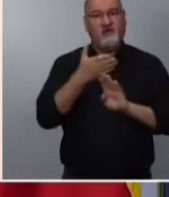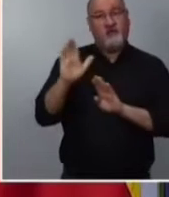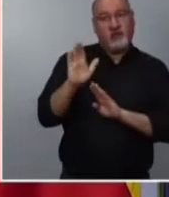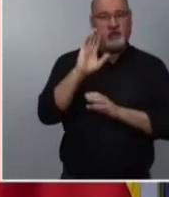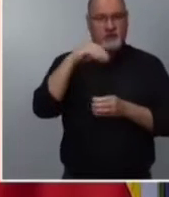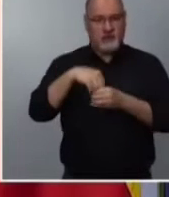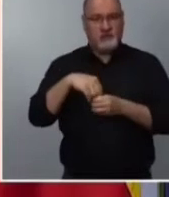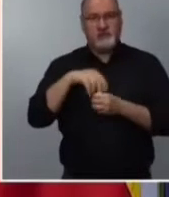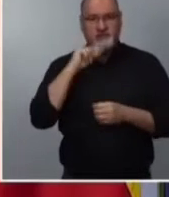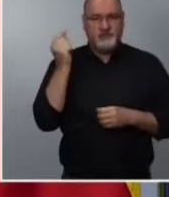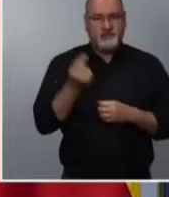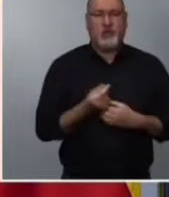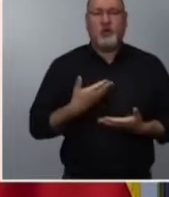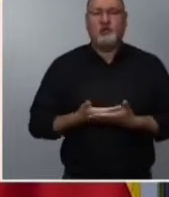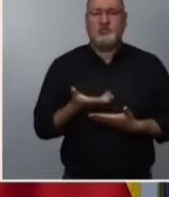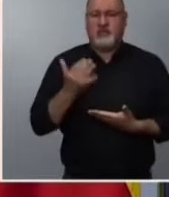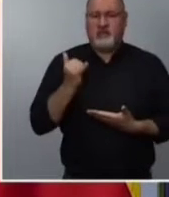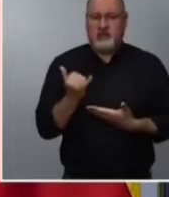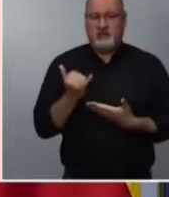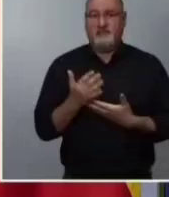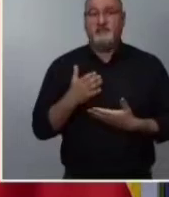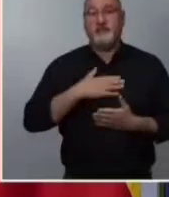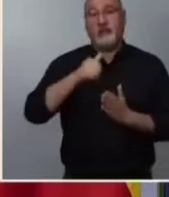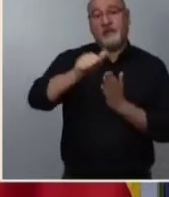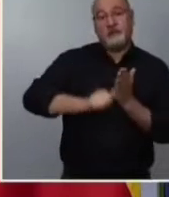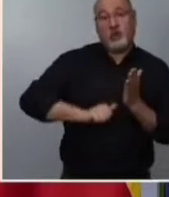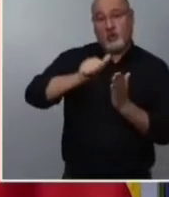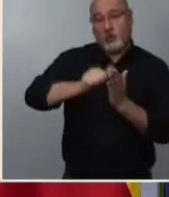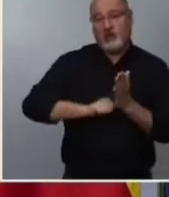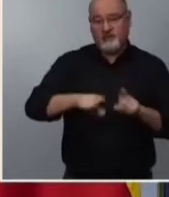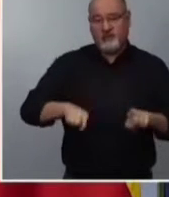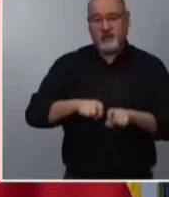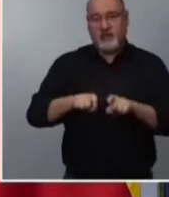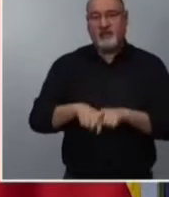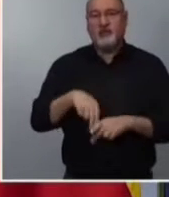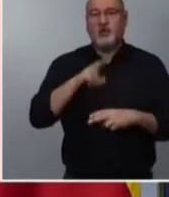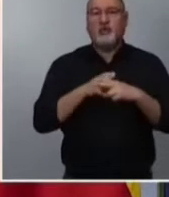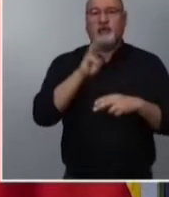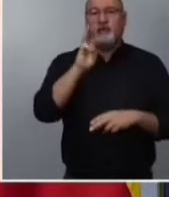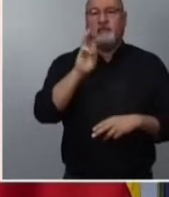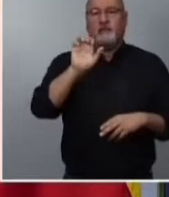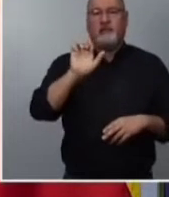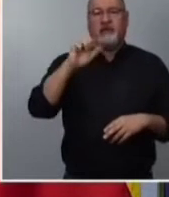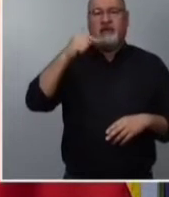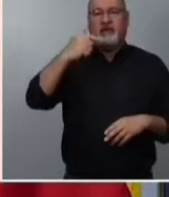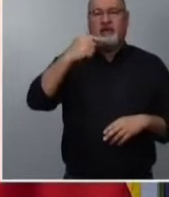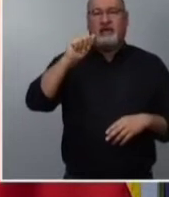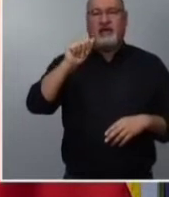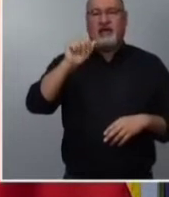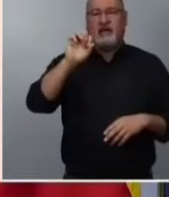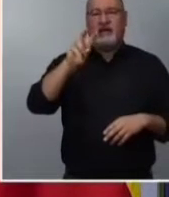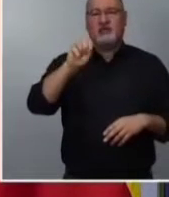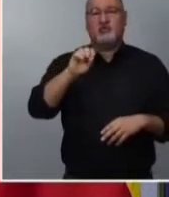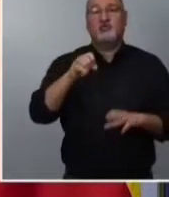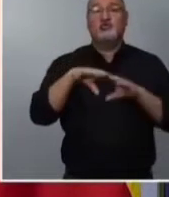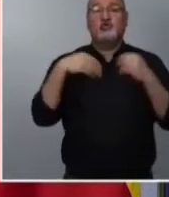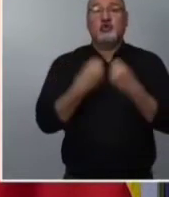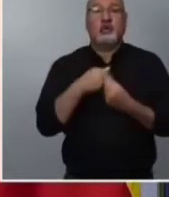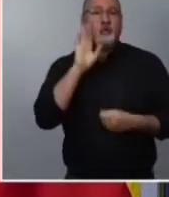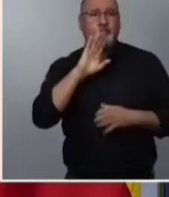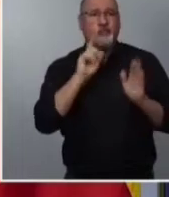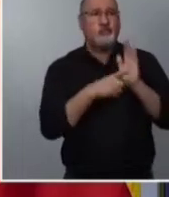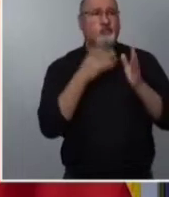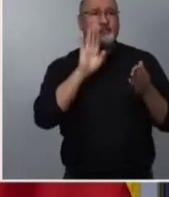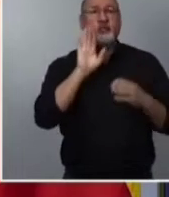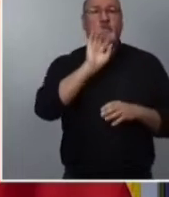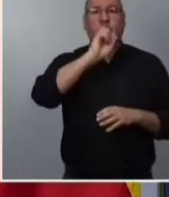Il existe des preuves que le logiciel Pegasus a été utilisé illégalement dans au moins 20 pays et que les victimes de ces interventions sont des